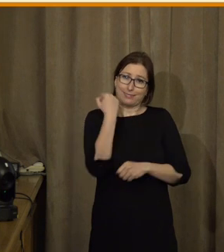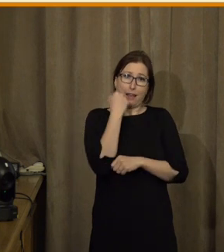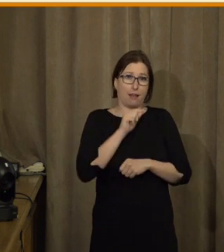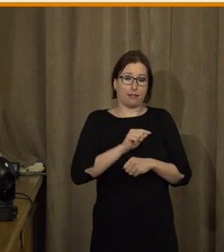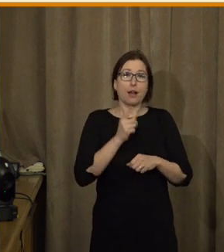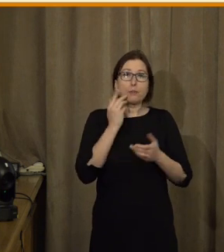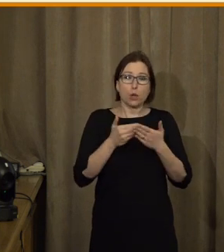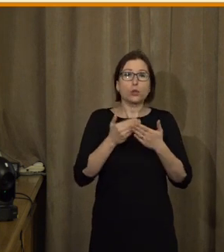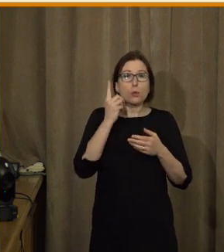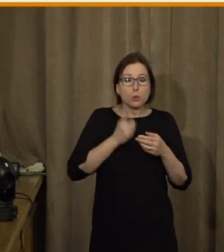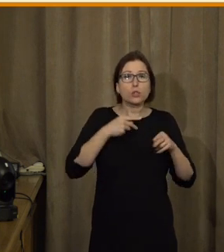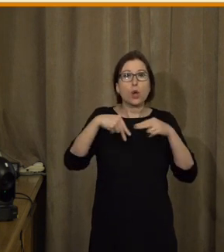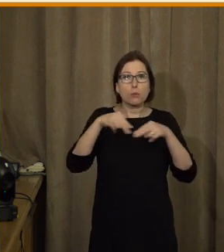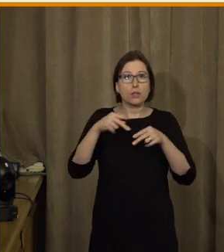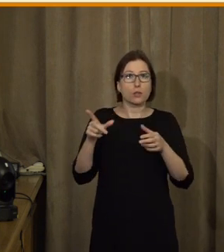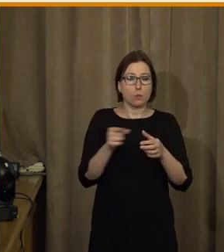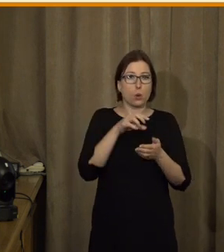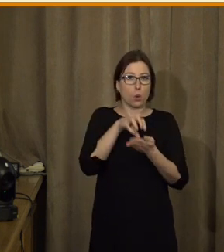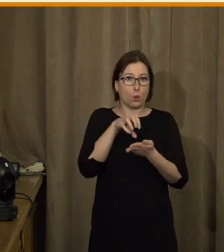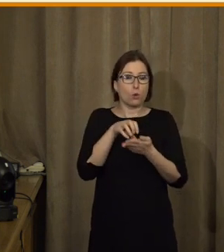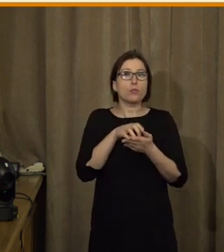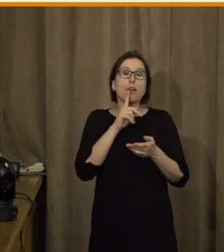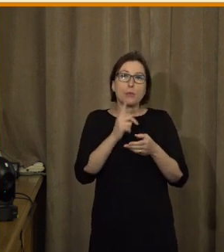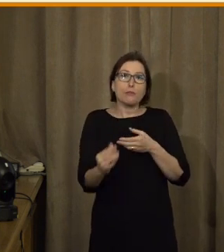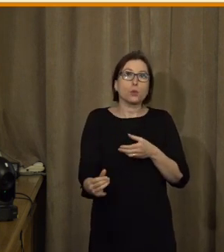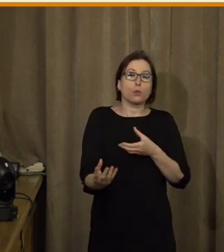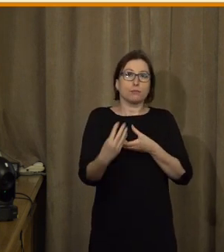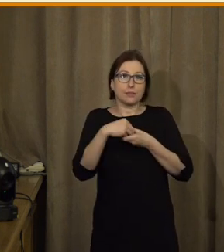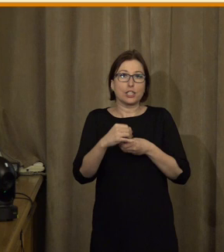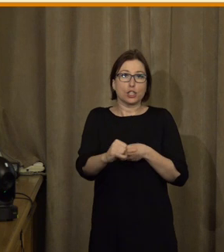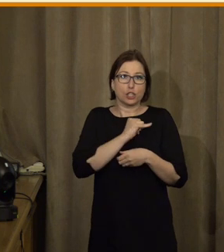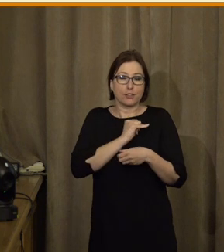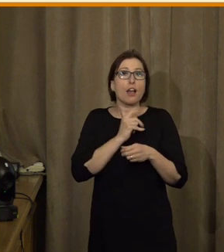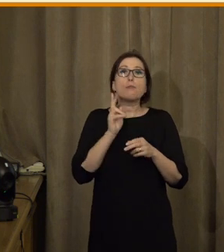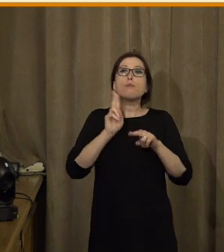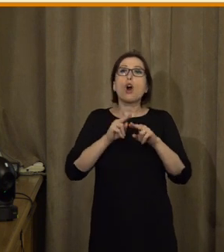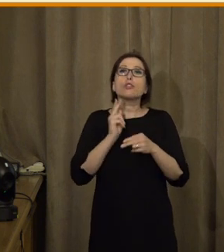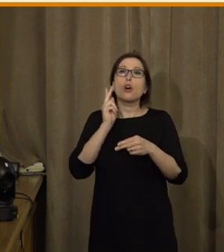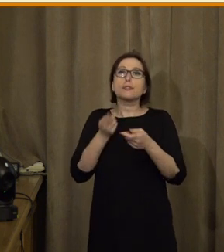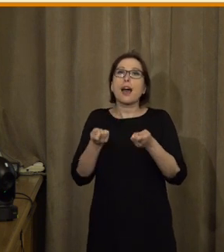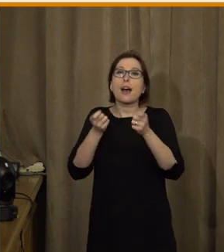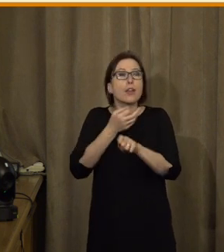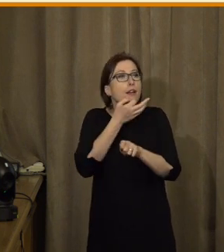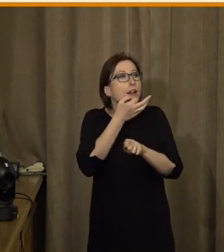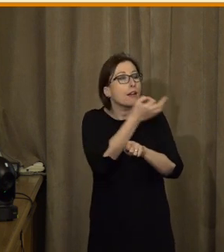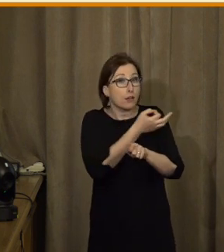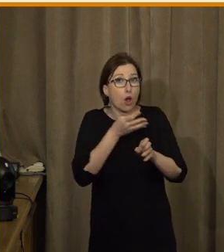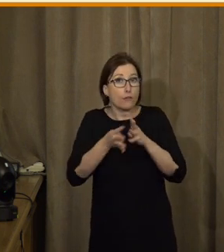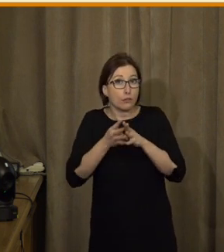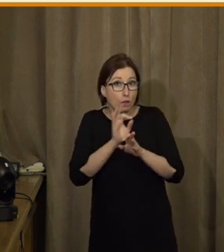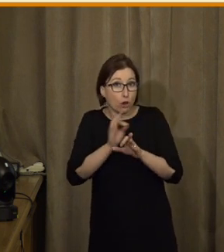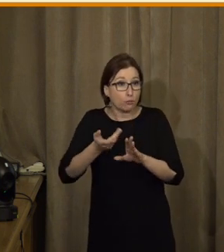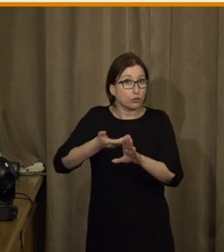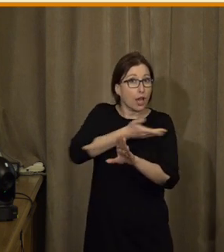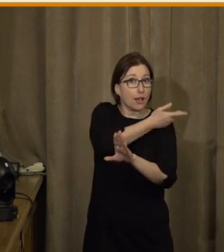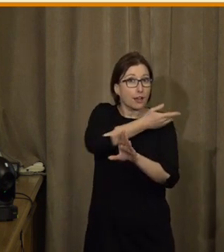komunikovat s tou komunitou a zapojovat jí včas, ne až někdy na konci a tam ověřovat nějaké řešení, jestli jsme ho zvolili